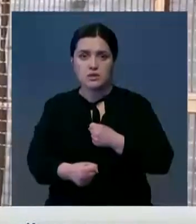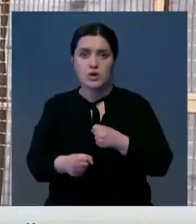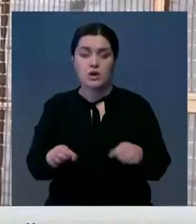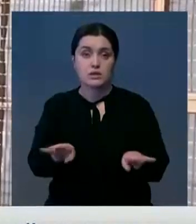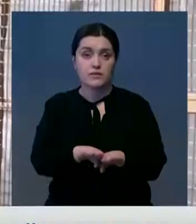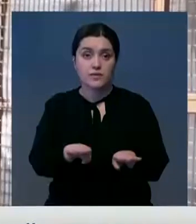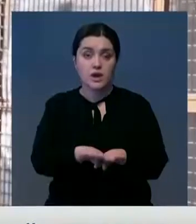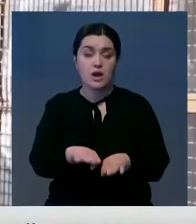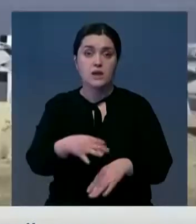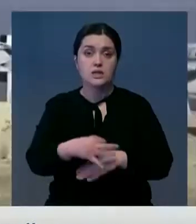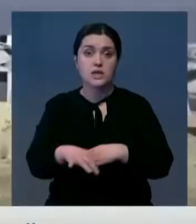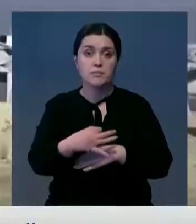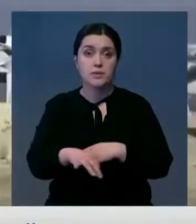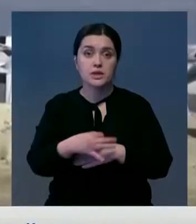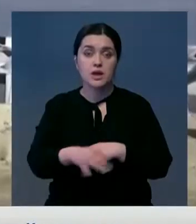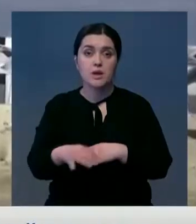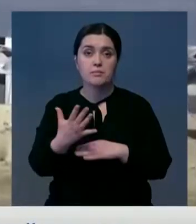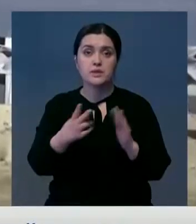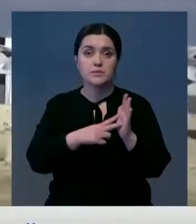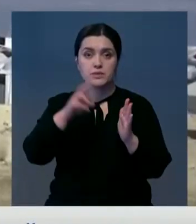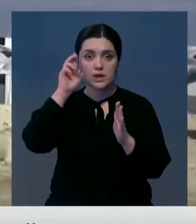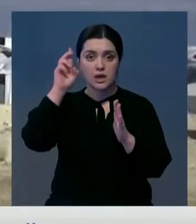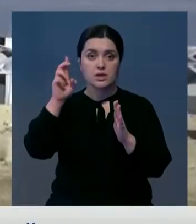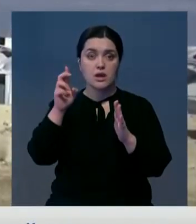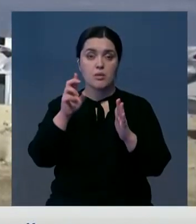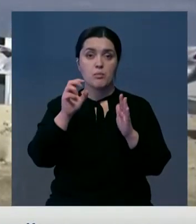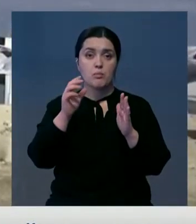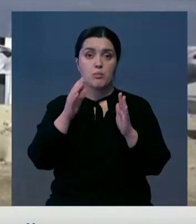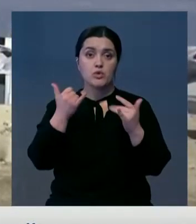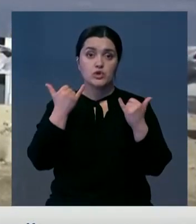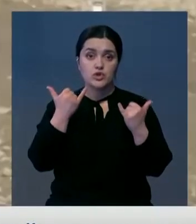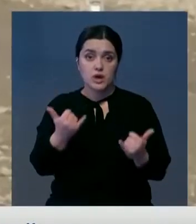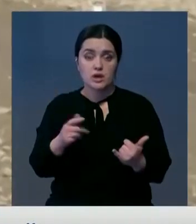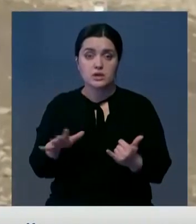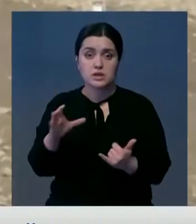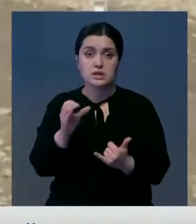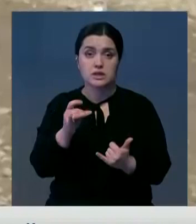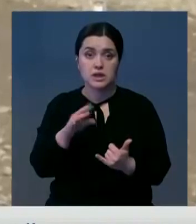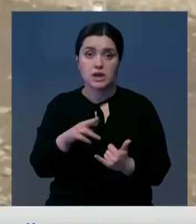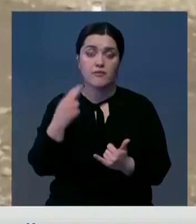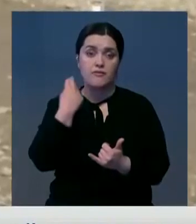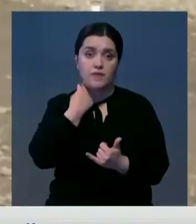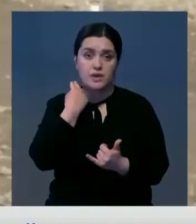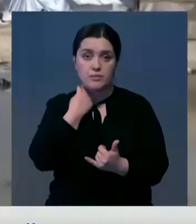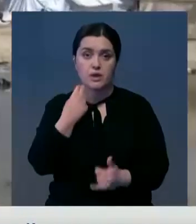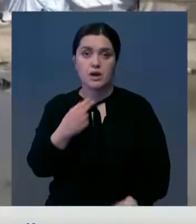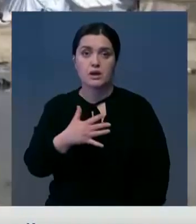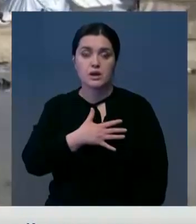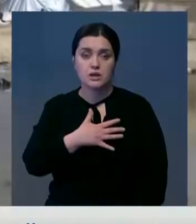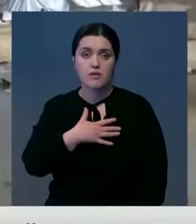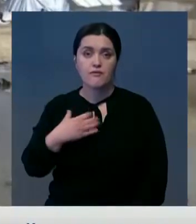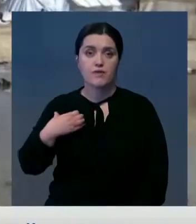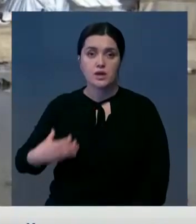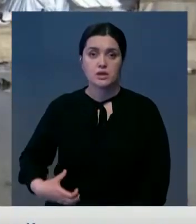жестокости, которые сравнимы с пытками. В список 57 стран, граждане которых могут сейчас находиться на территории Сирии, попали в Великобританию,